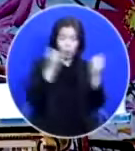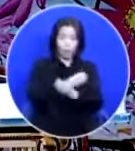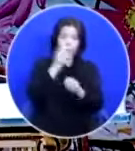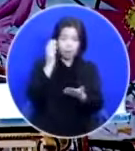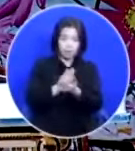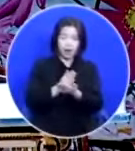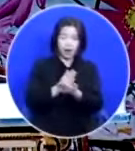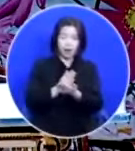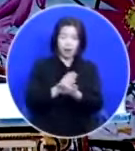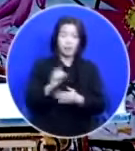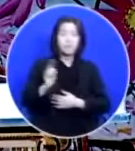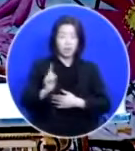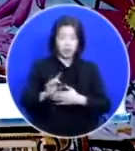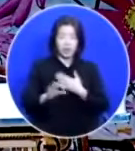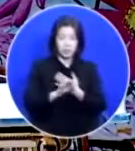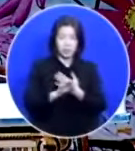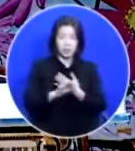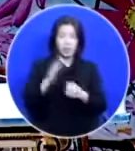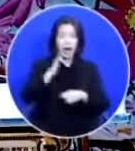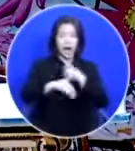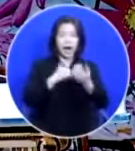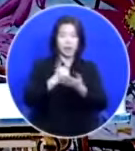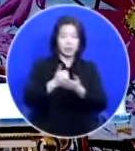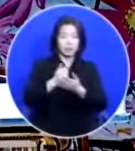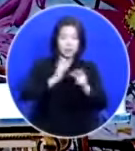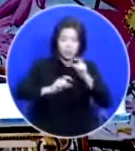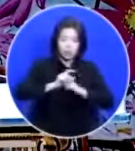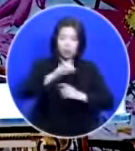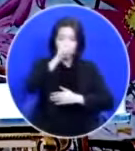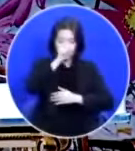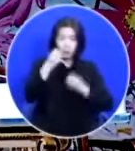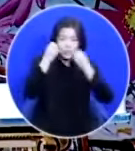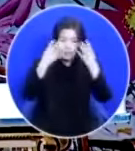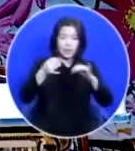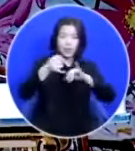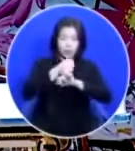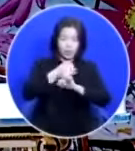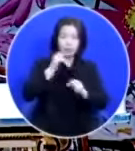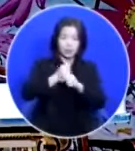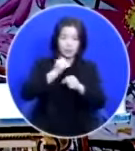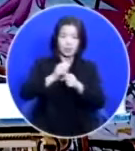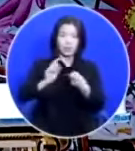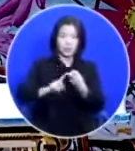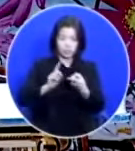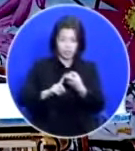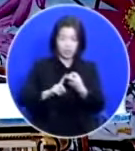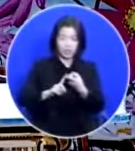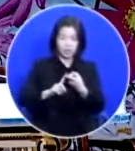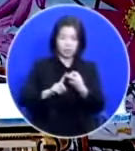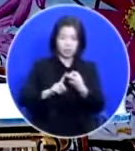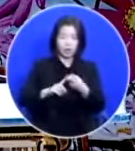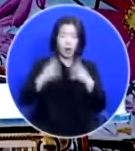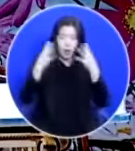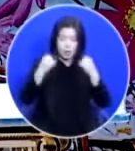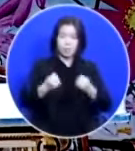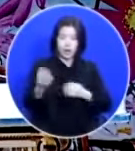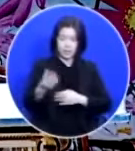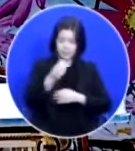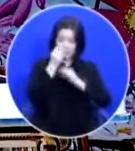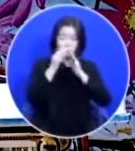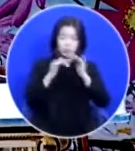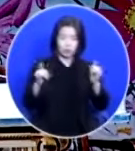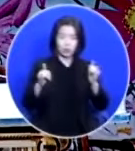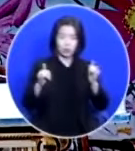하나님이 더 좋은 새 언약을 만드셨다는 것에 대해서 많은 성도들이